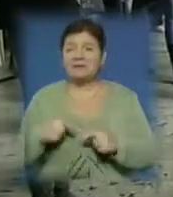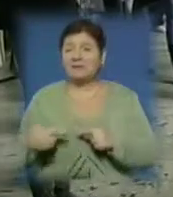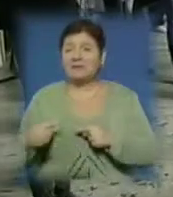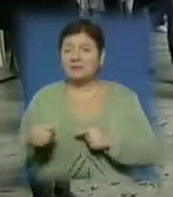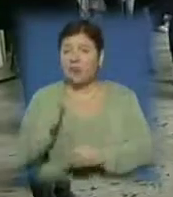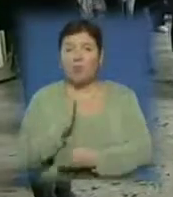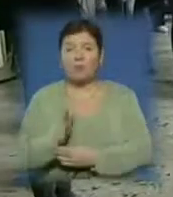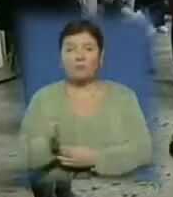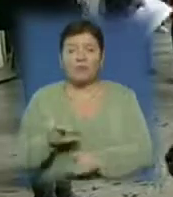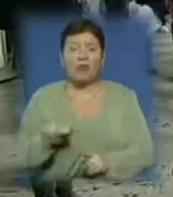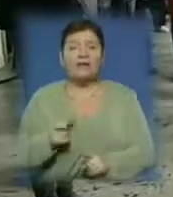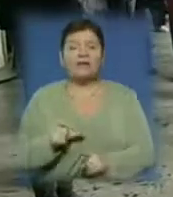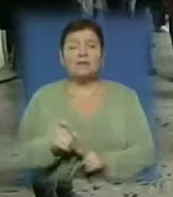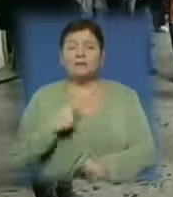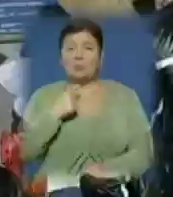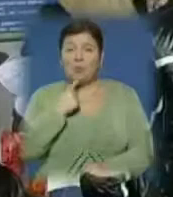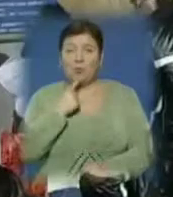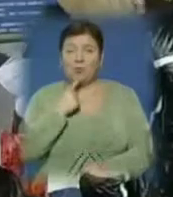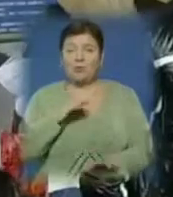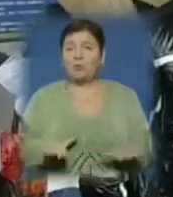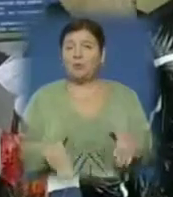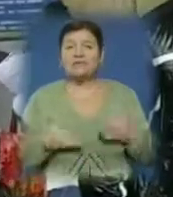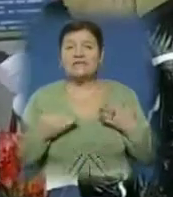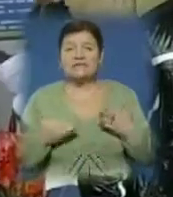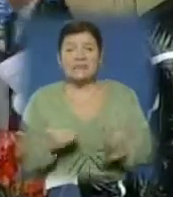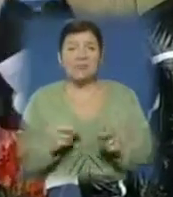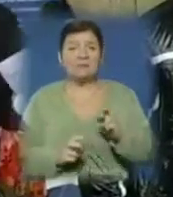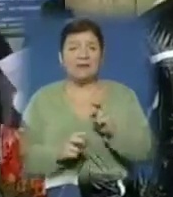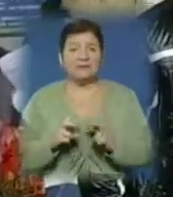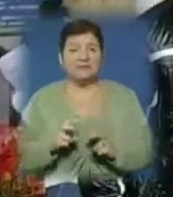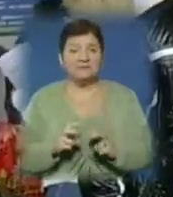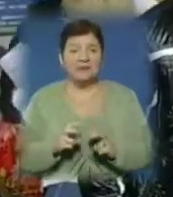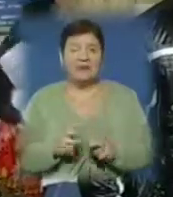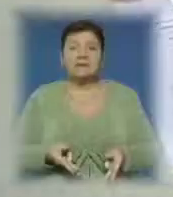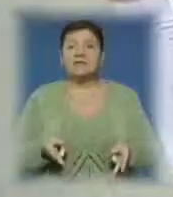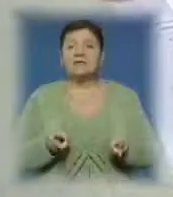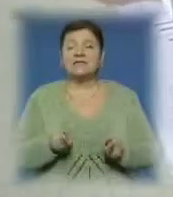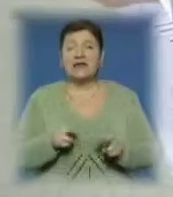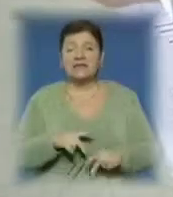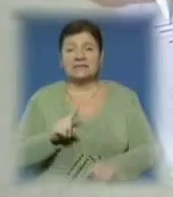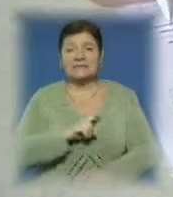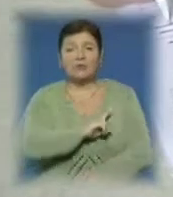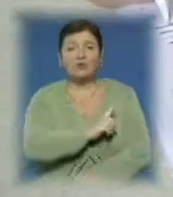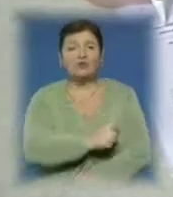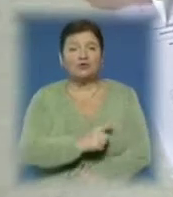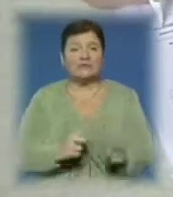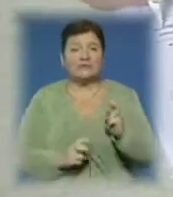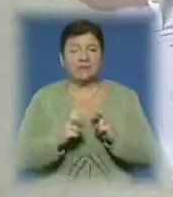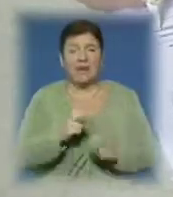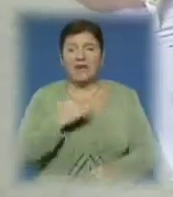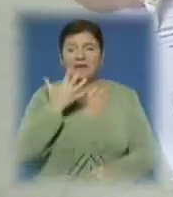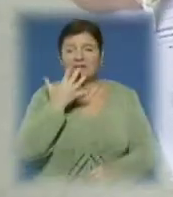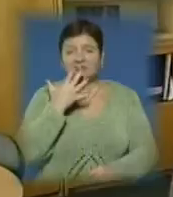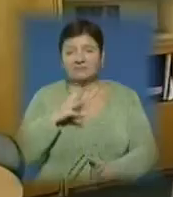профілю. Найбільший попит та відповідної пропозиція серед підприємств Ужгородщини залишається за потужними заводами з іноземними